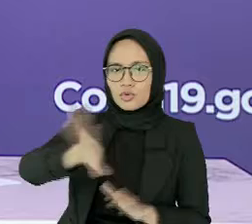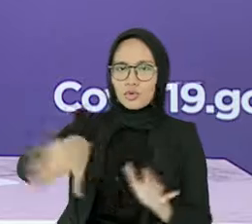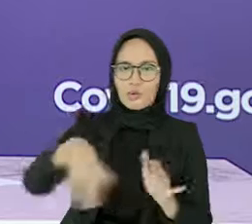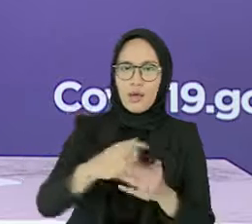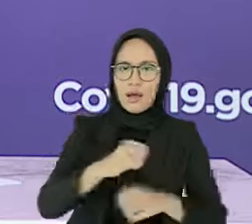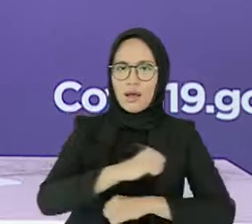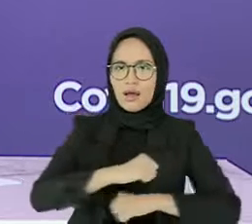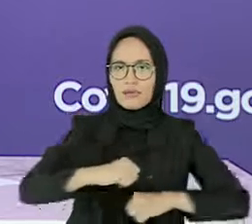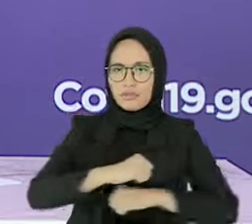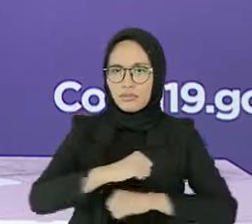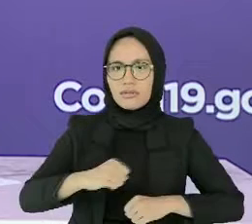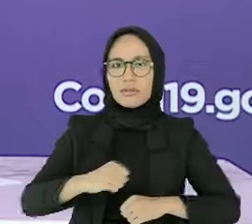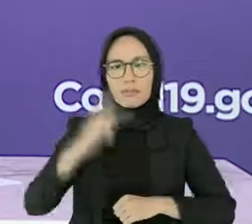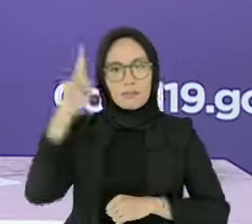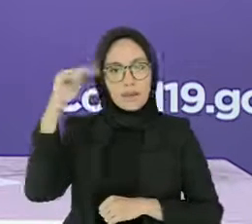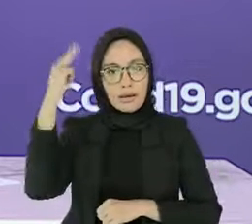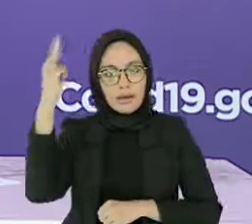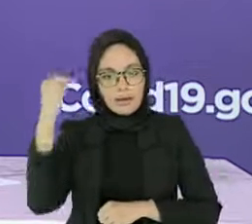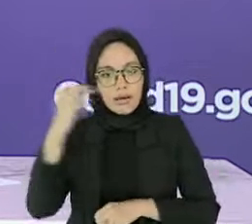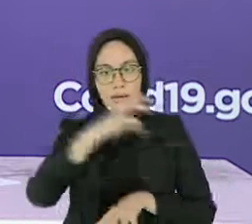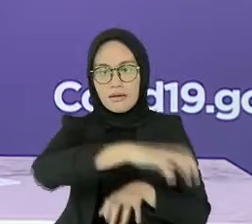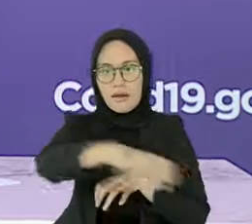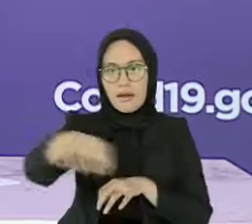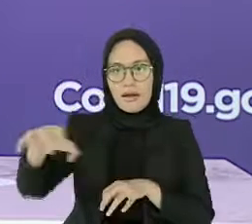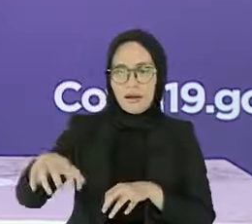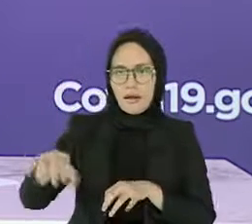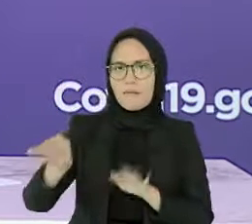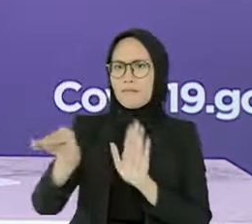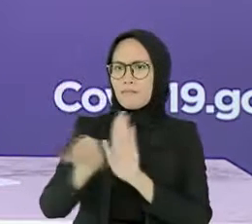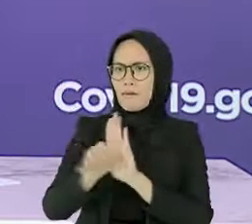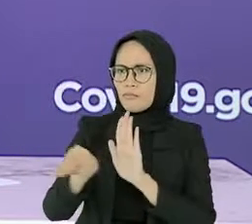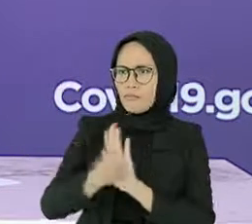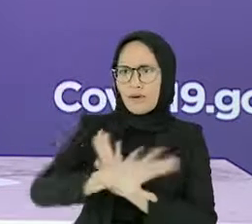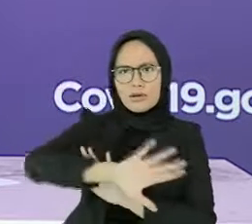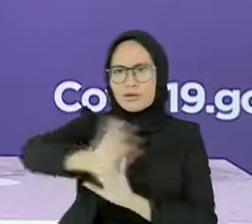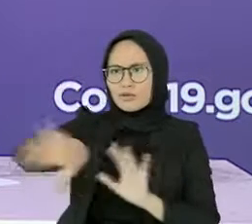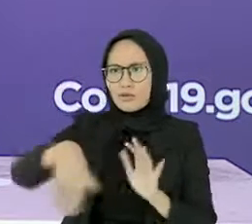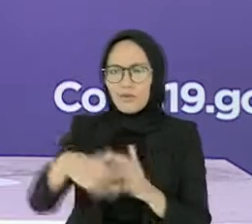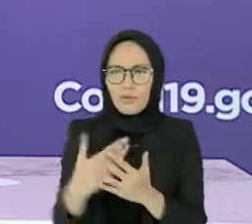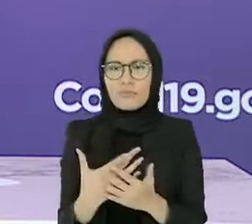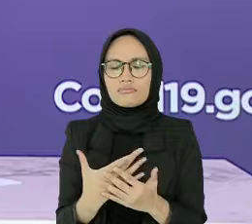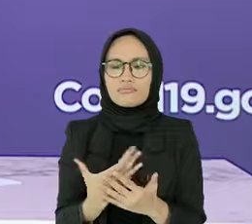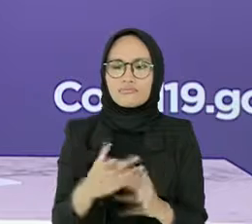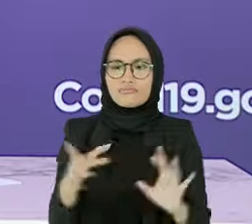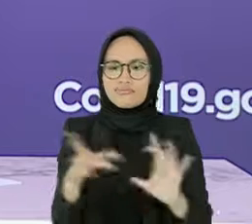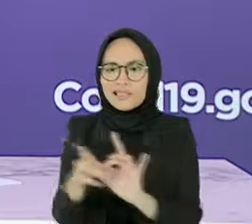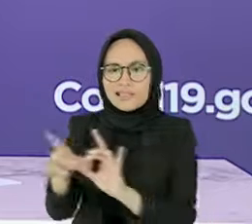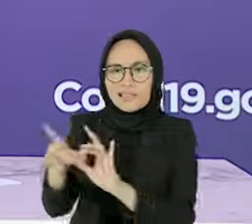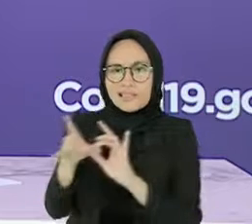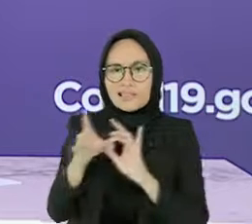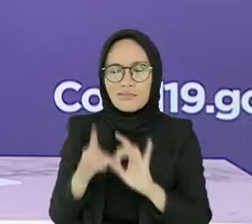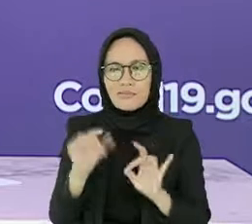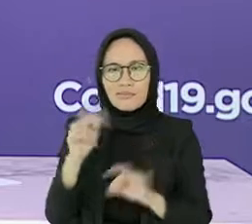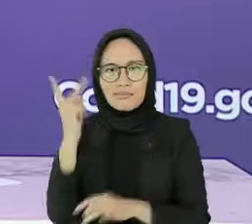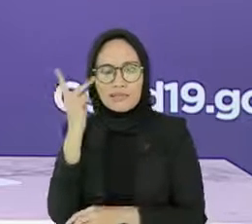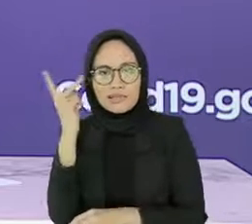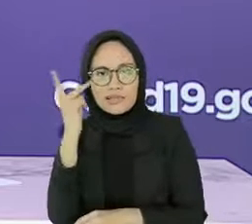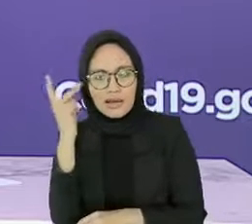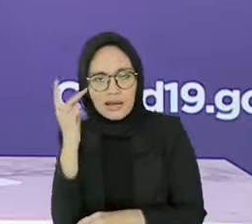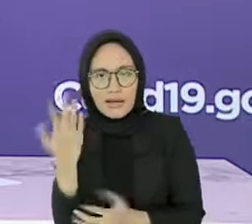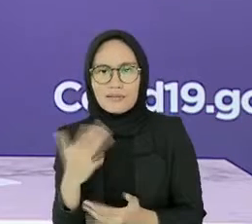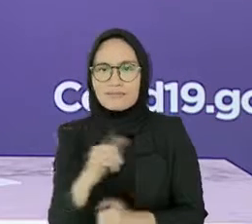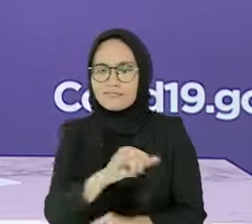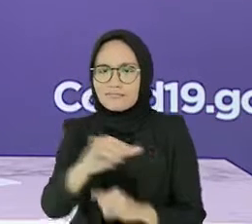pemerintah daerah, dan masyarakat Papua yang mampu menjalankan kegiatan dengan sportivitas dan kehati-hatian yang tinggi.